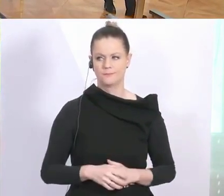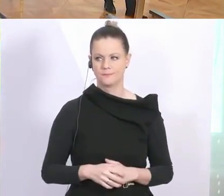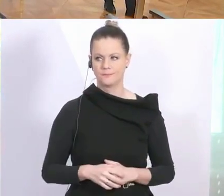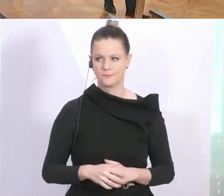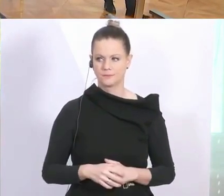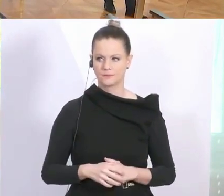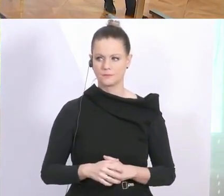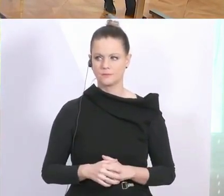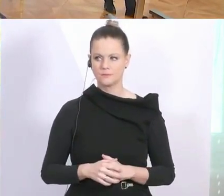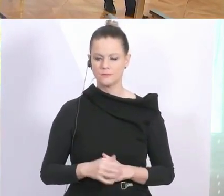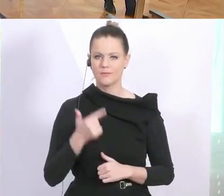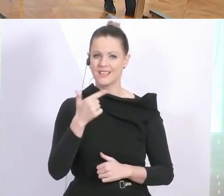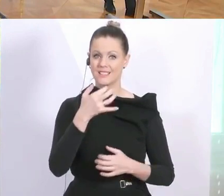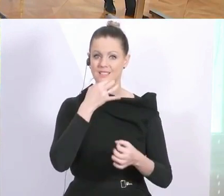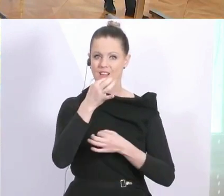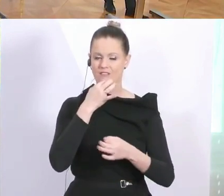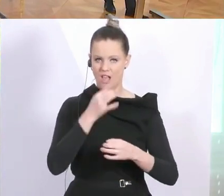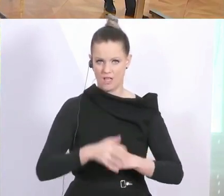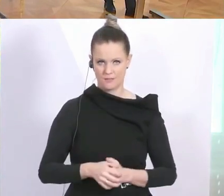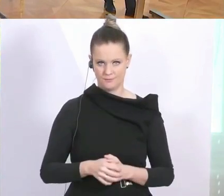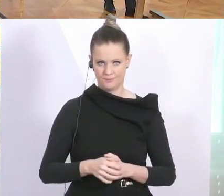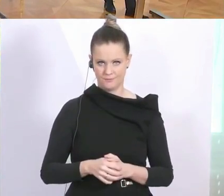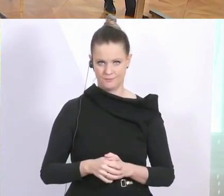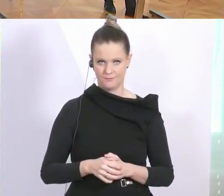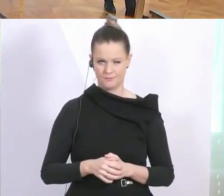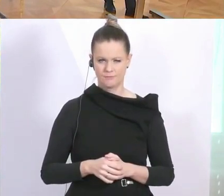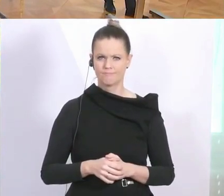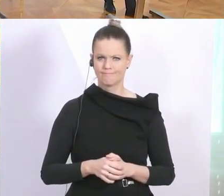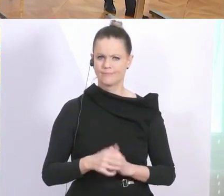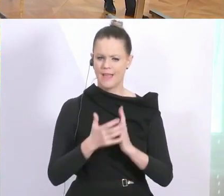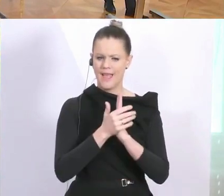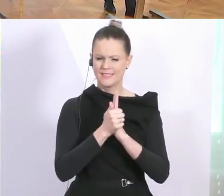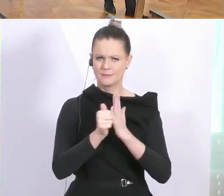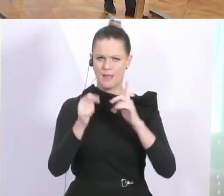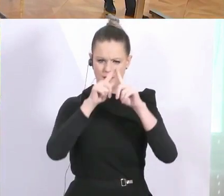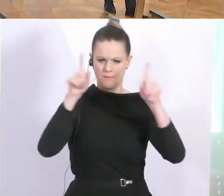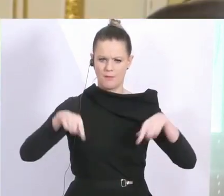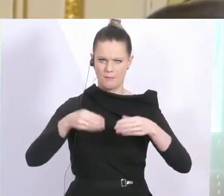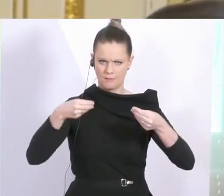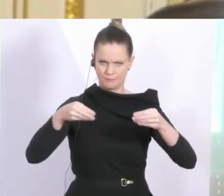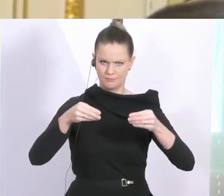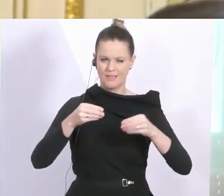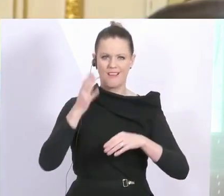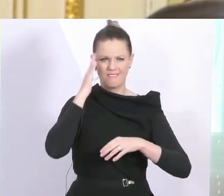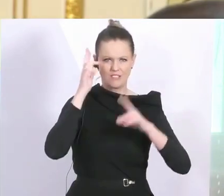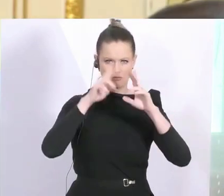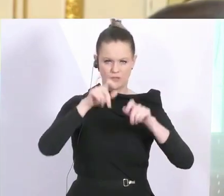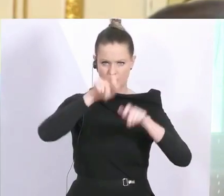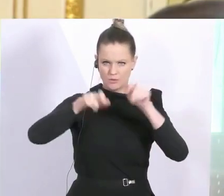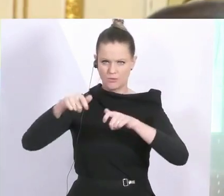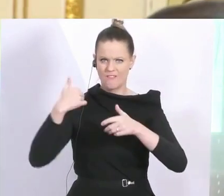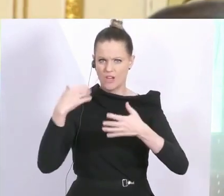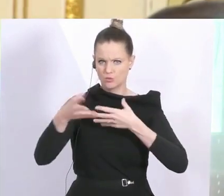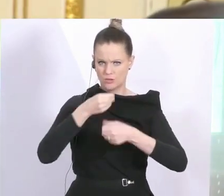Ja, zwei Fragen. Zum einen hat es heute dieses Expertenpapier schon gegeben. Wissenschaftler, mit denen auch Sie zusammengearbeitet